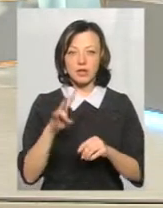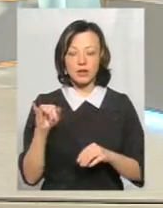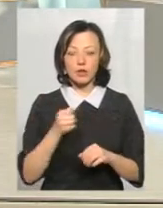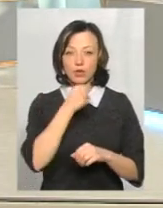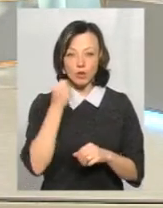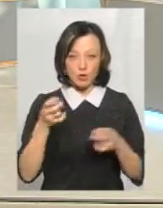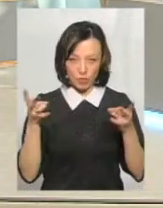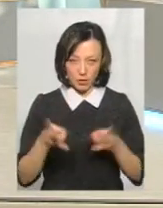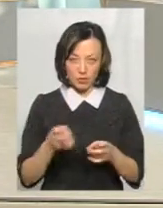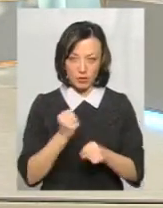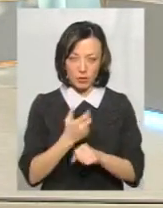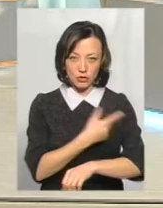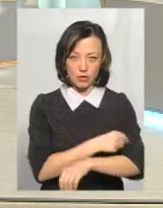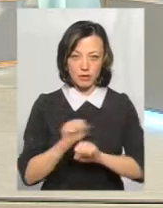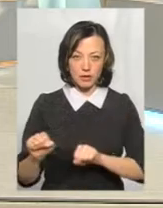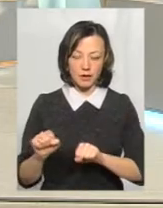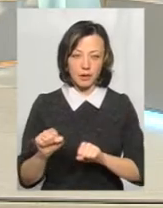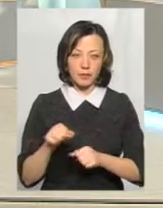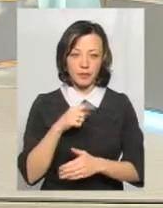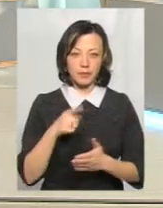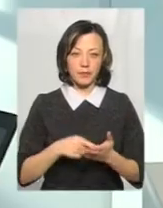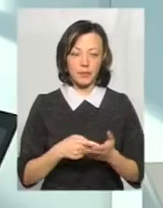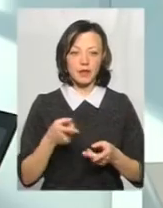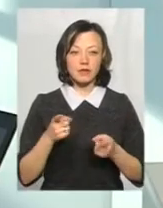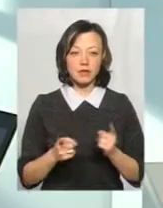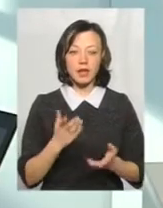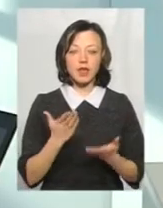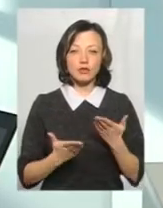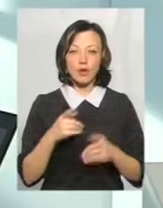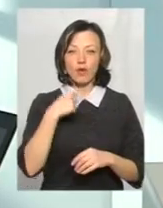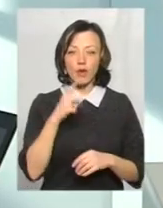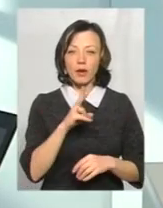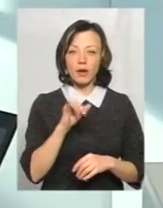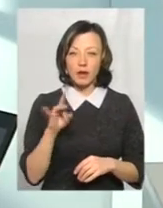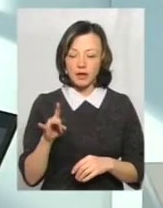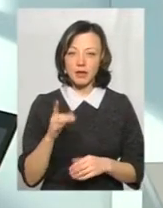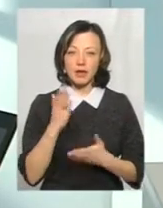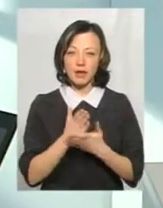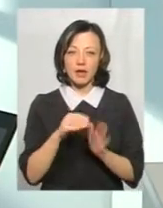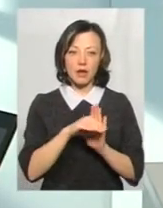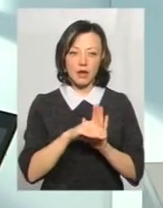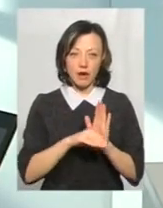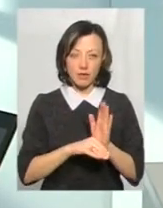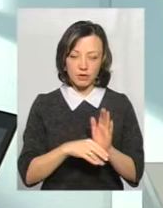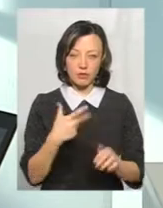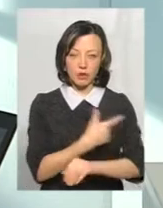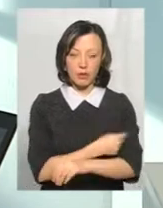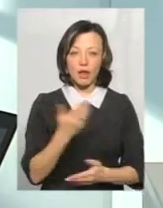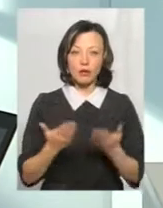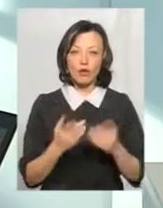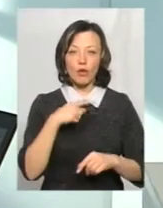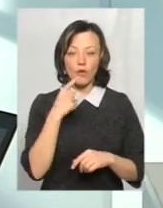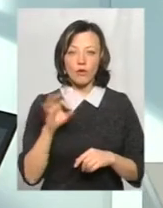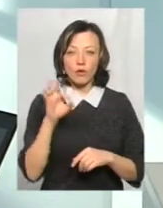необхідно робити щеплень. Звичайно. Якщо ми говоримо про кір, то там є графік щеплень. Якщо ми